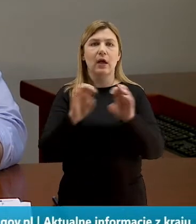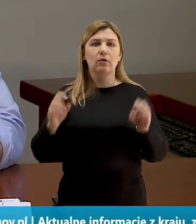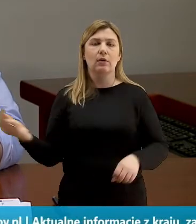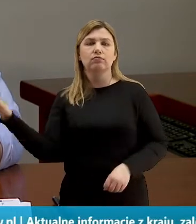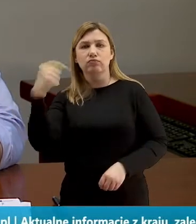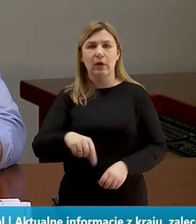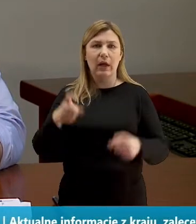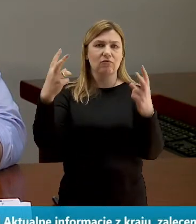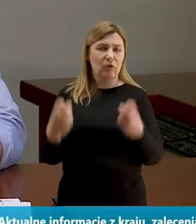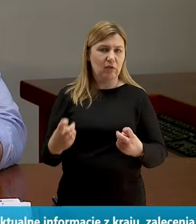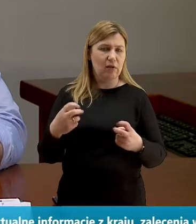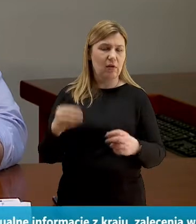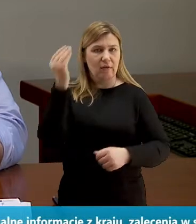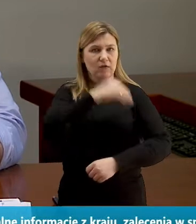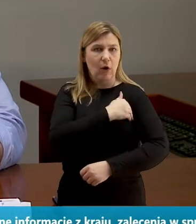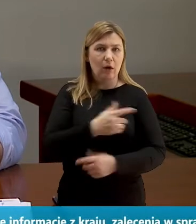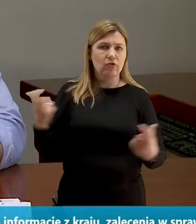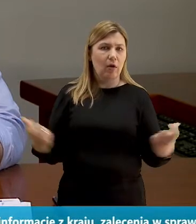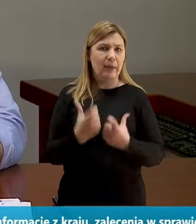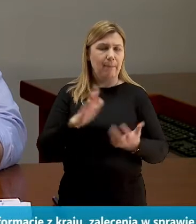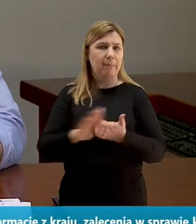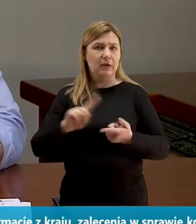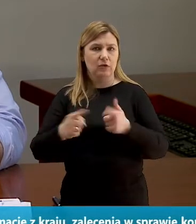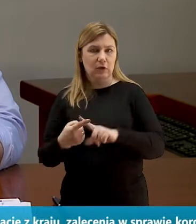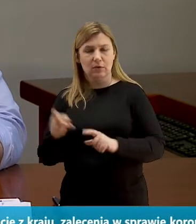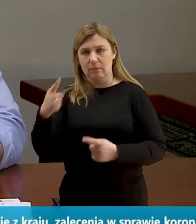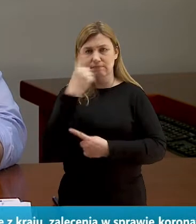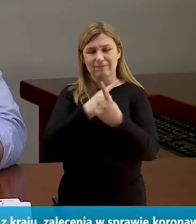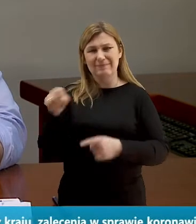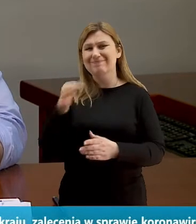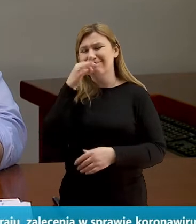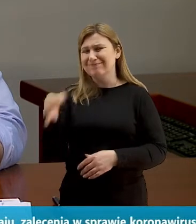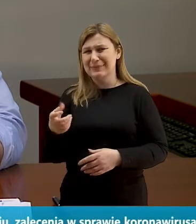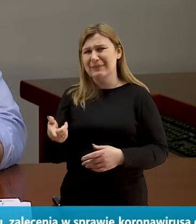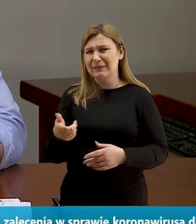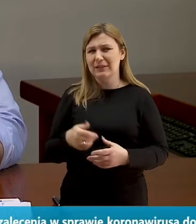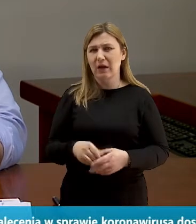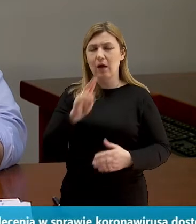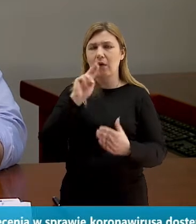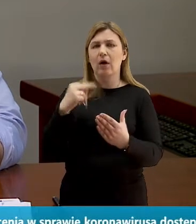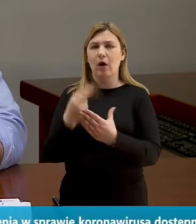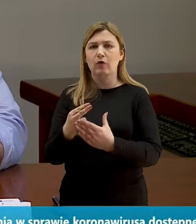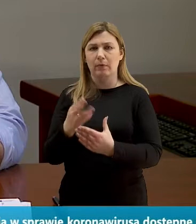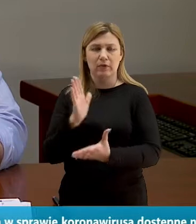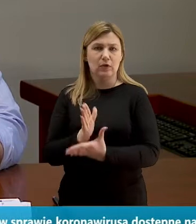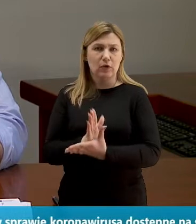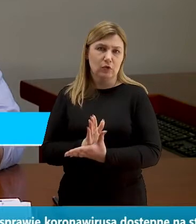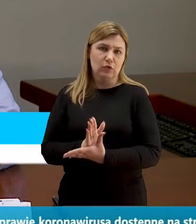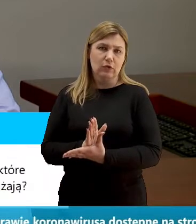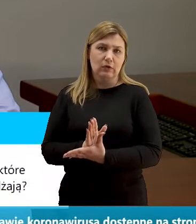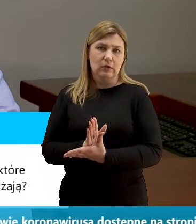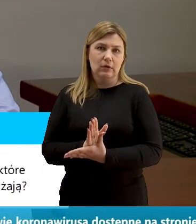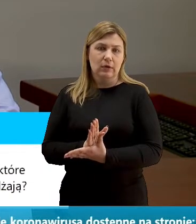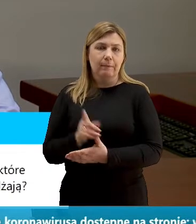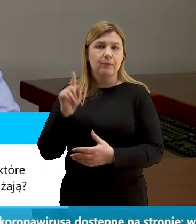szkole to niebezpieczne i bez sensu? To już myślę, że na to pytanie odpowiedziałem. Te